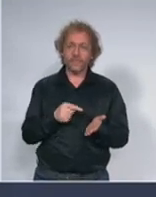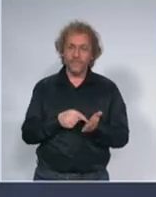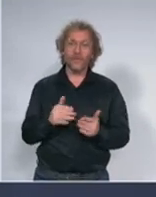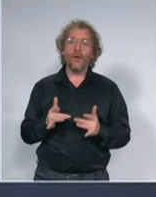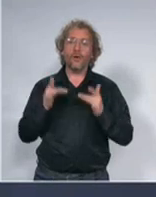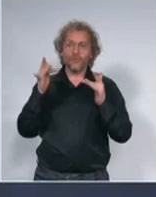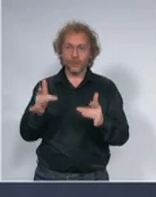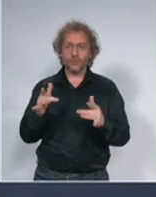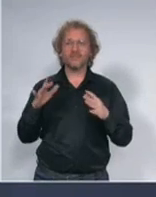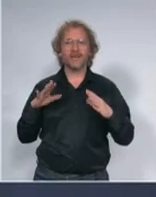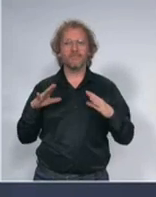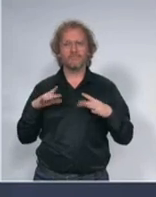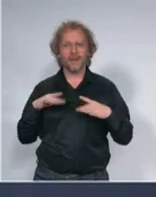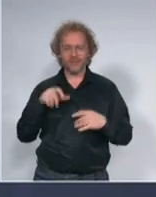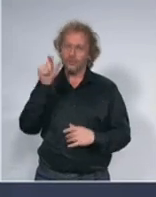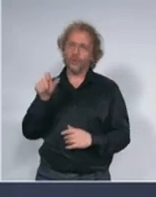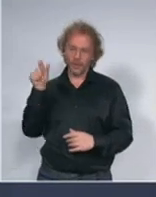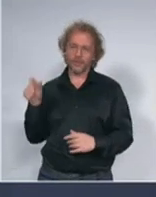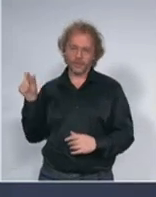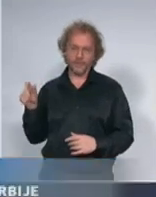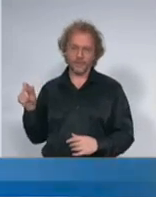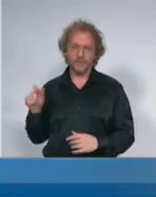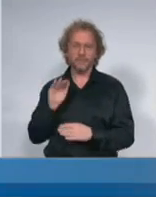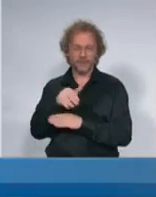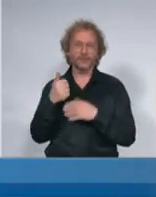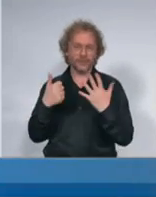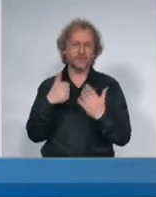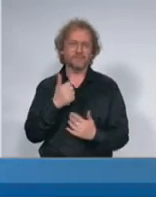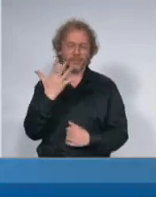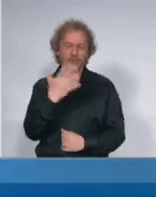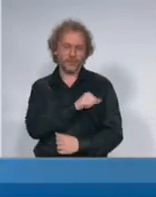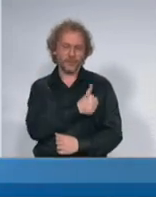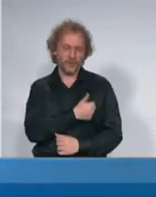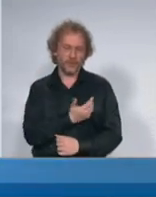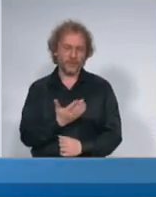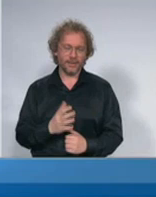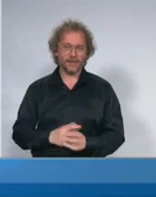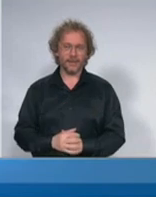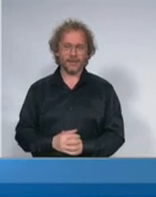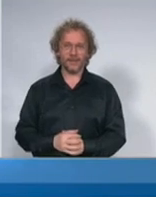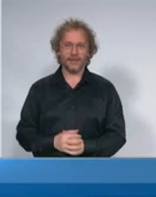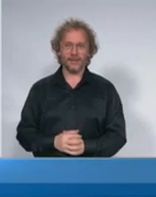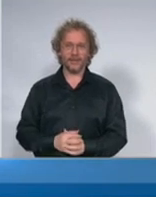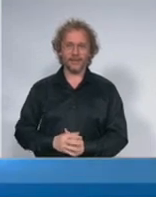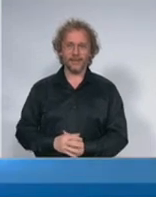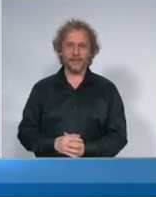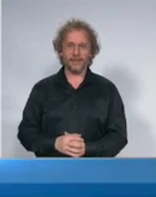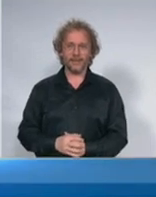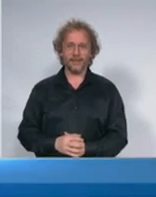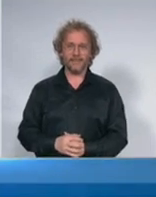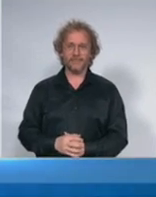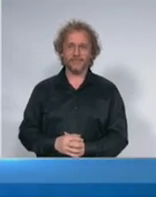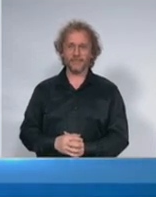penzionere i sve stari od 65 godina koji zbog zabrne